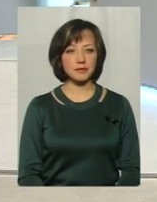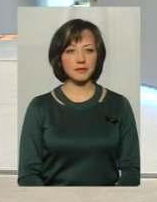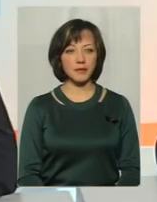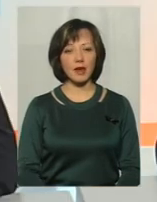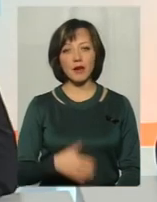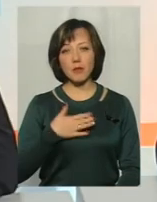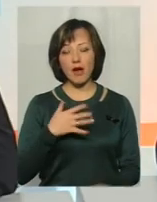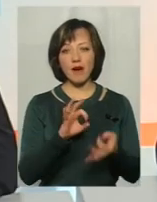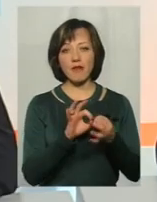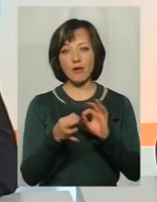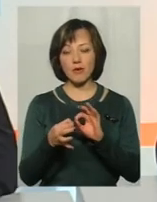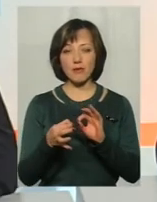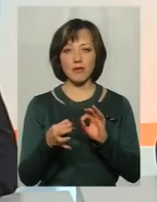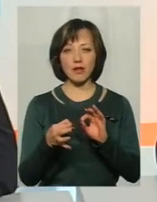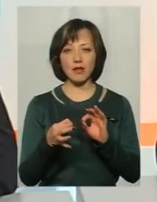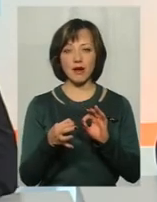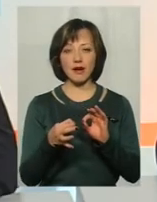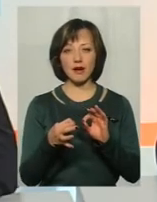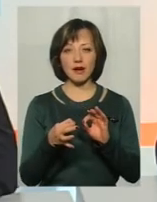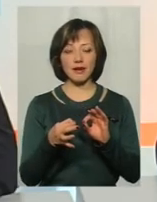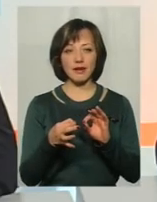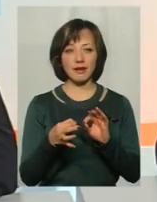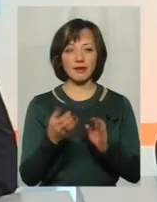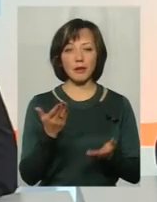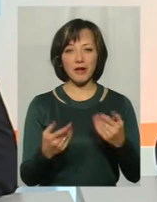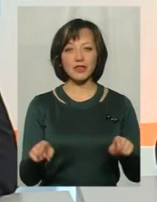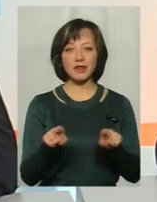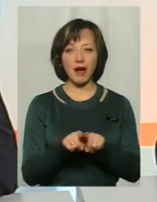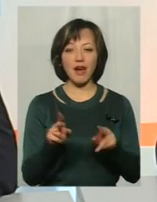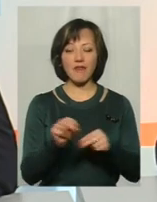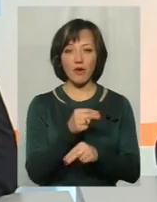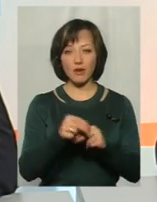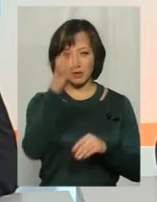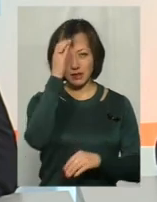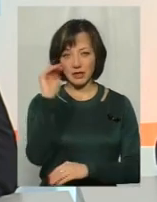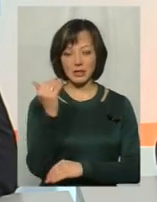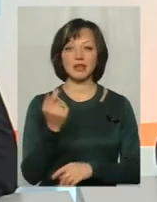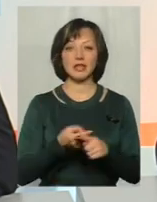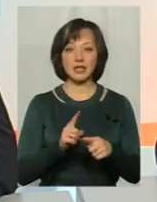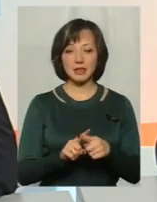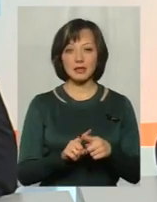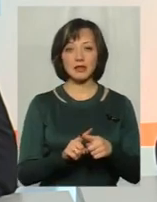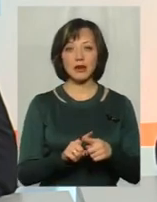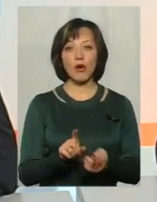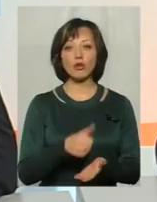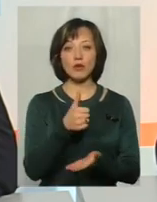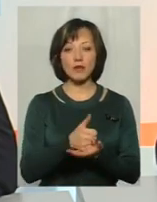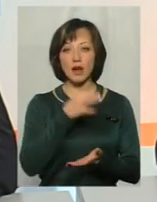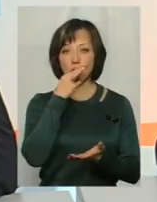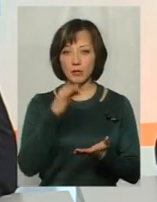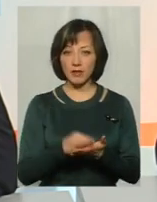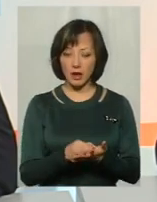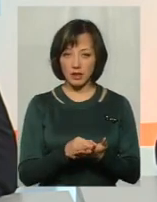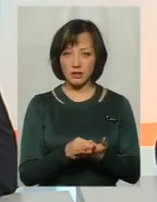генію від вас, як психолога? Моя формула, напевно, така, сьогодні в звучало те, що основна відповідальність,